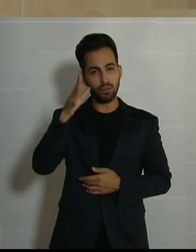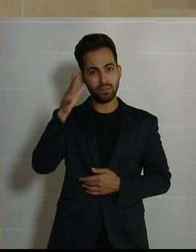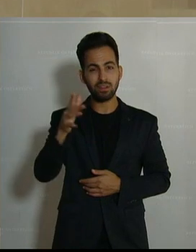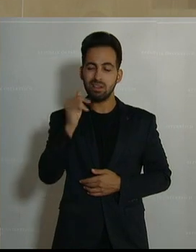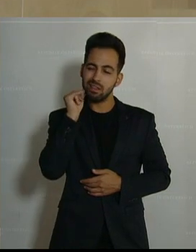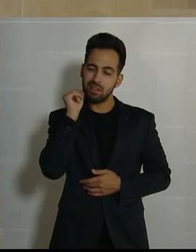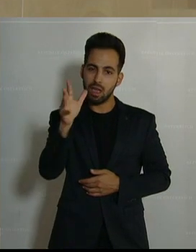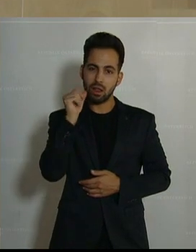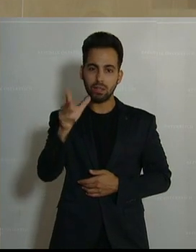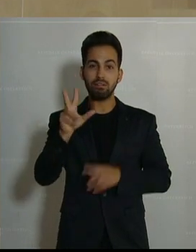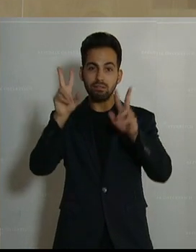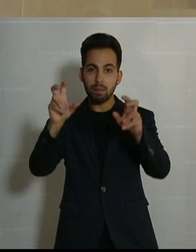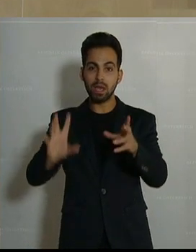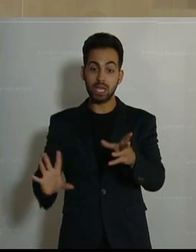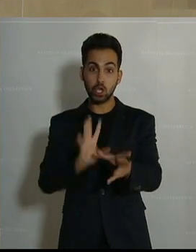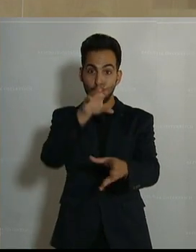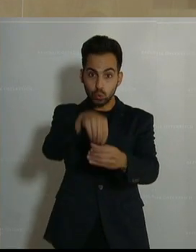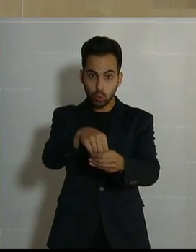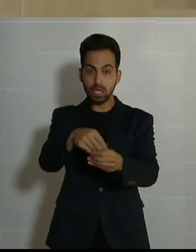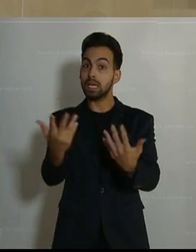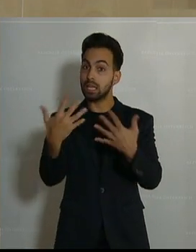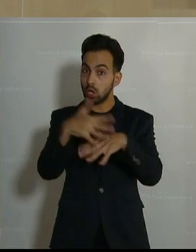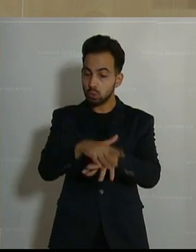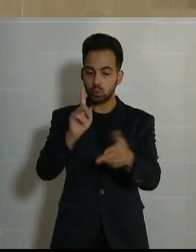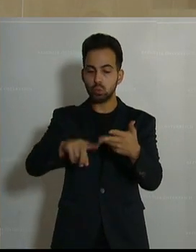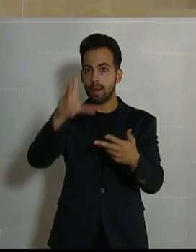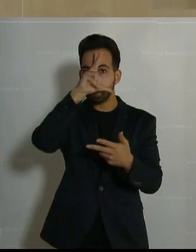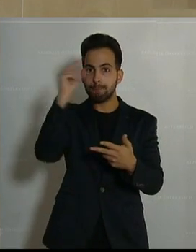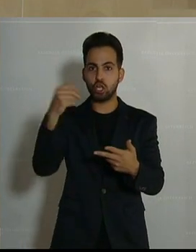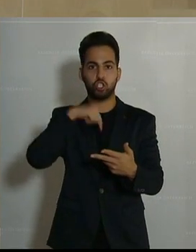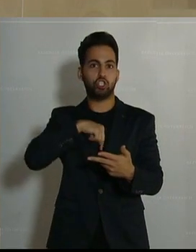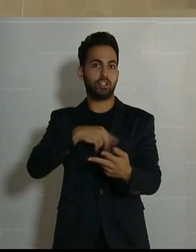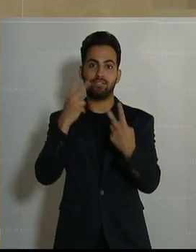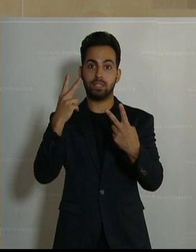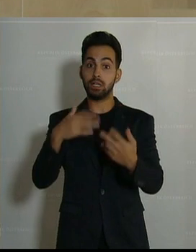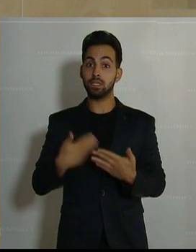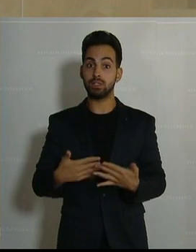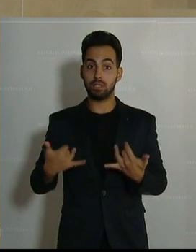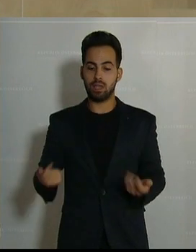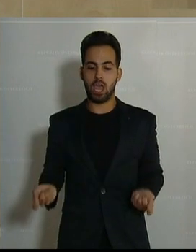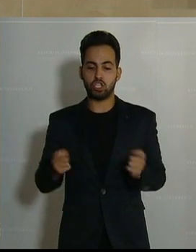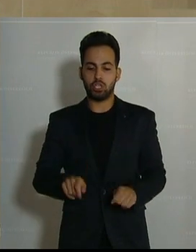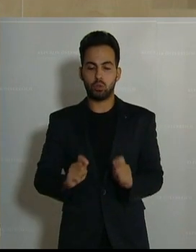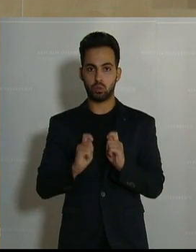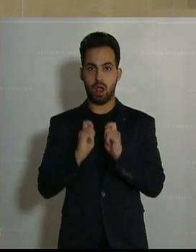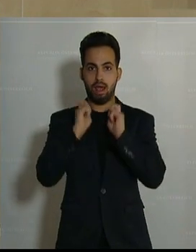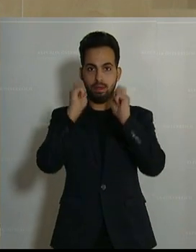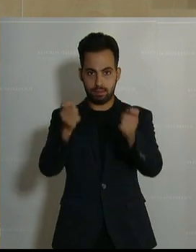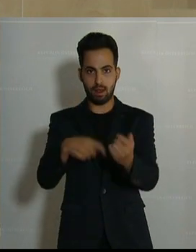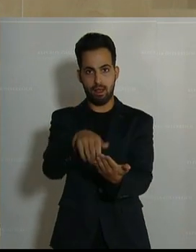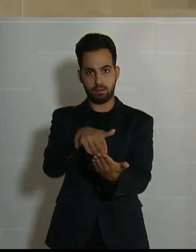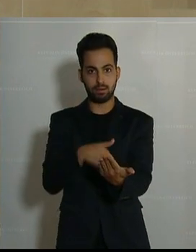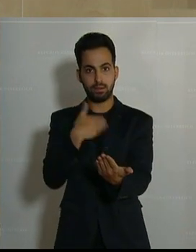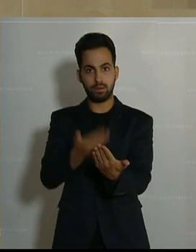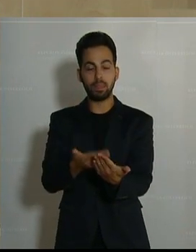Tag für Inklusion, Integration und vor allem für Menschlichkeit einsetzen möchte, bringe ich auch noch folgenden Entschließungsantrag ein.